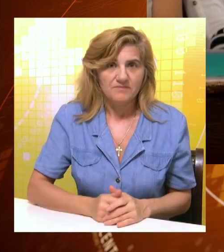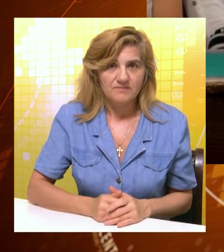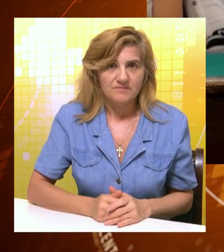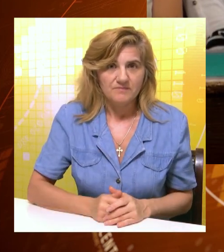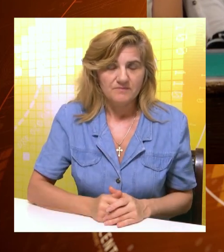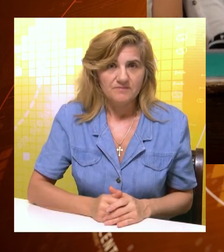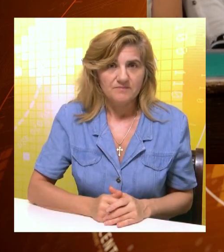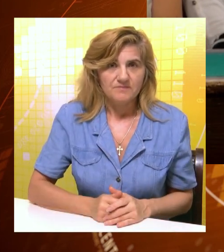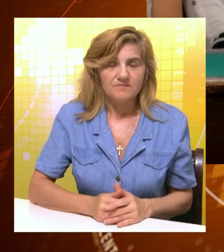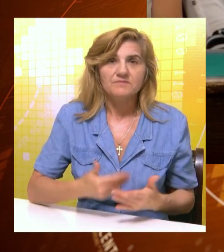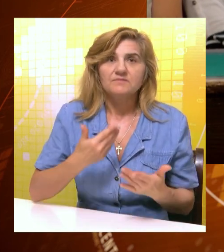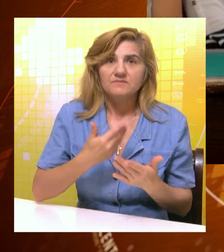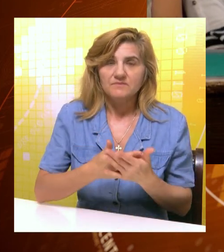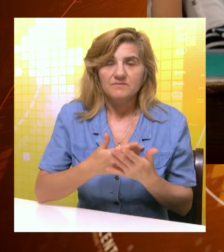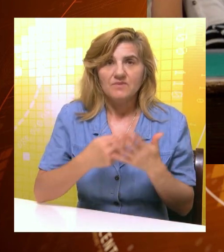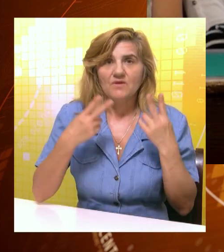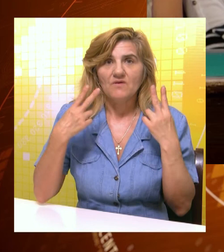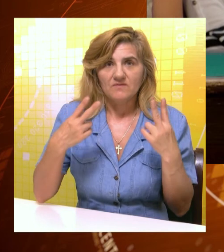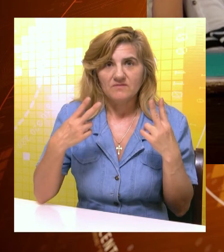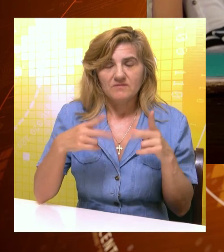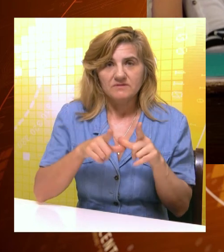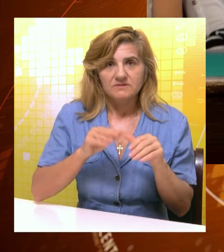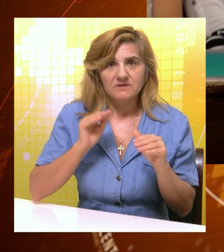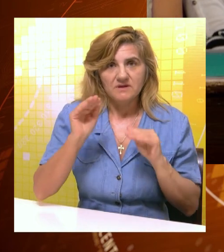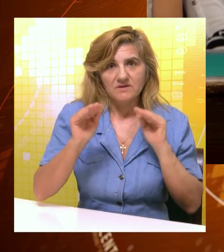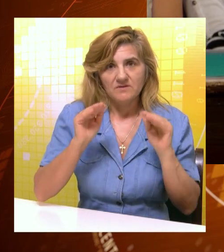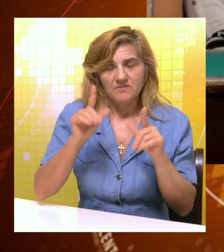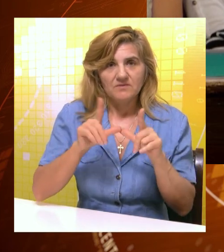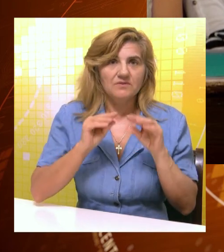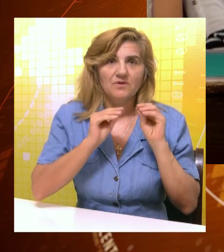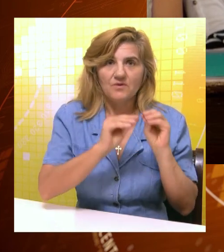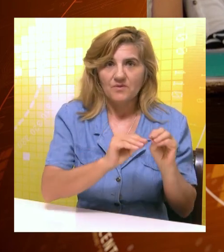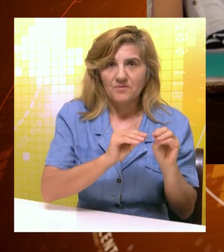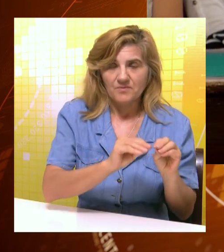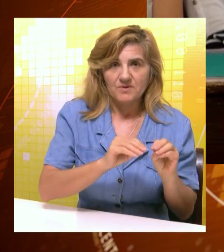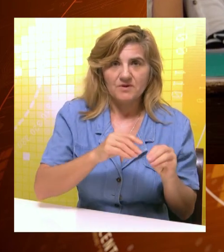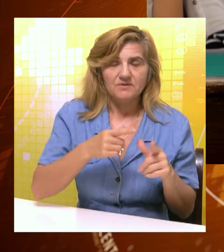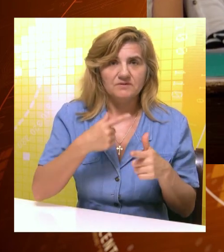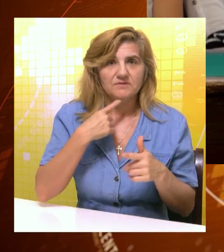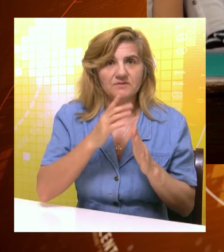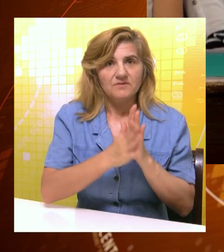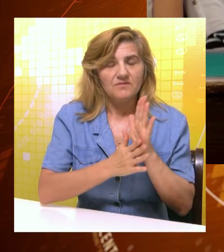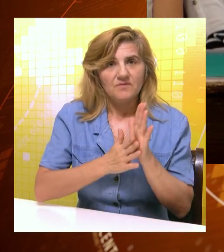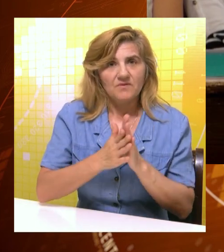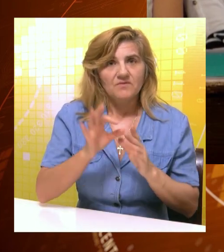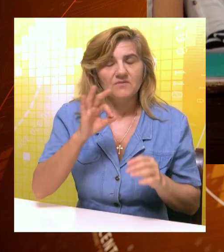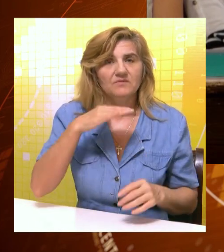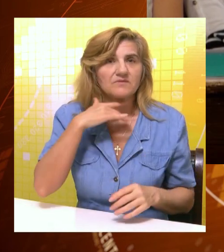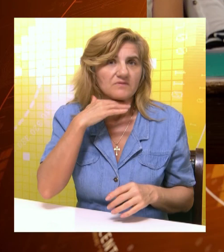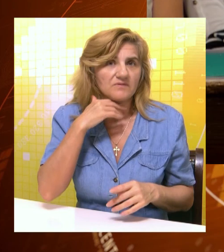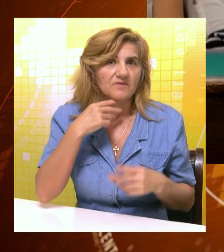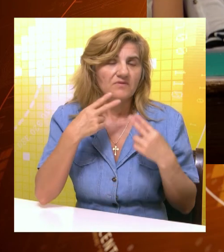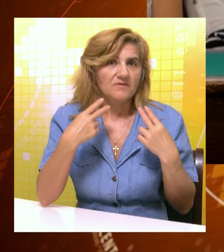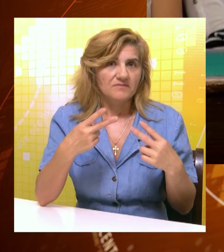društvenog života. Zato je neophodno i dalje raditi na informisanju, objašnjavanju, edukaciji, označaju